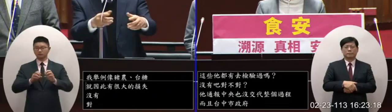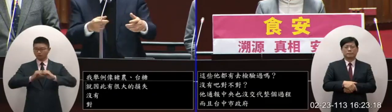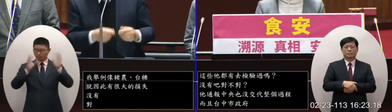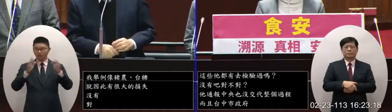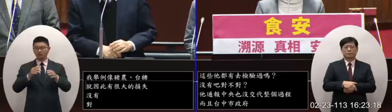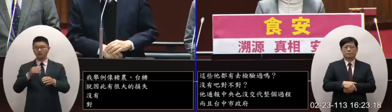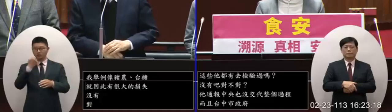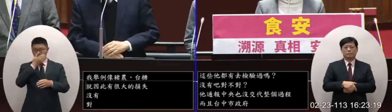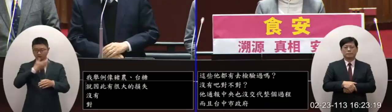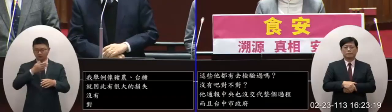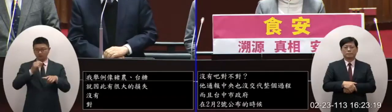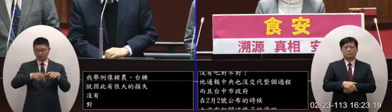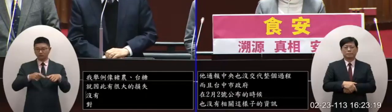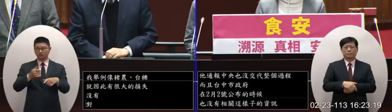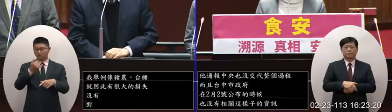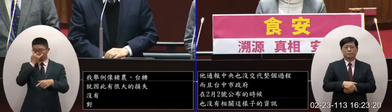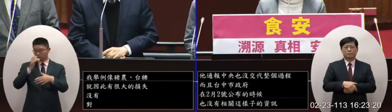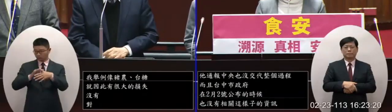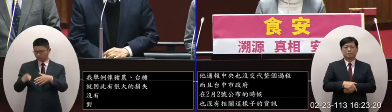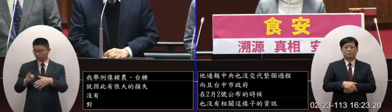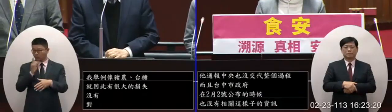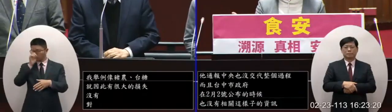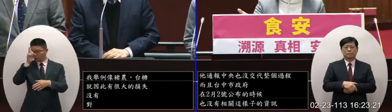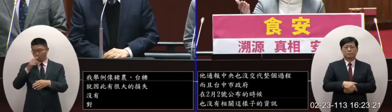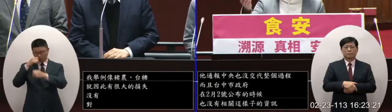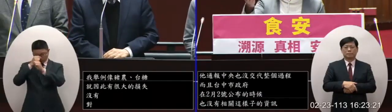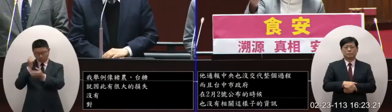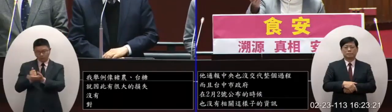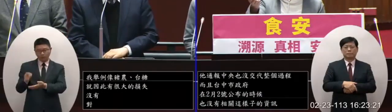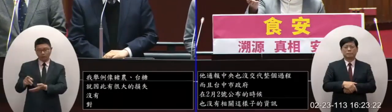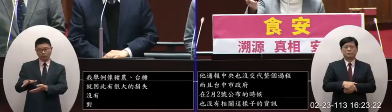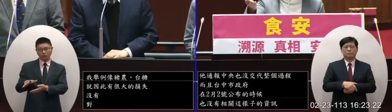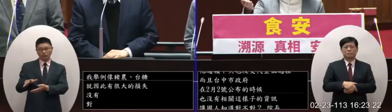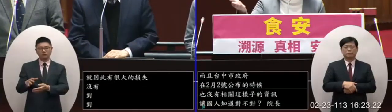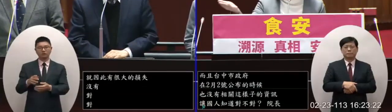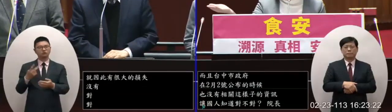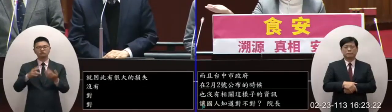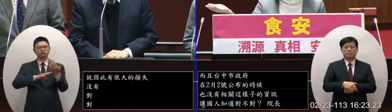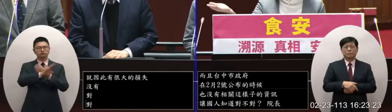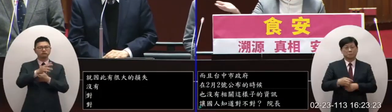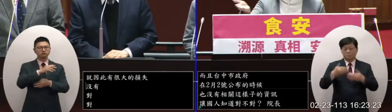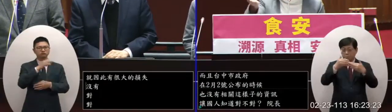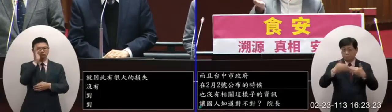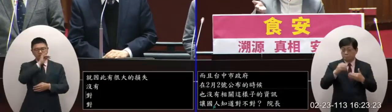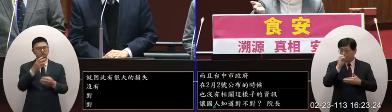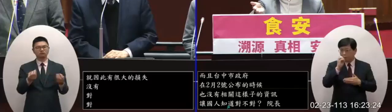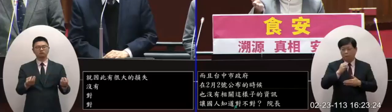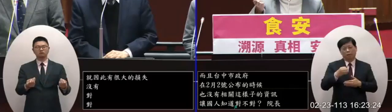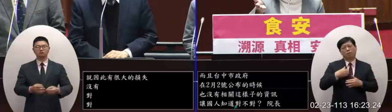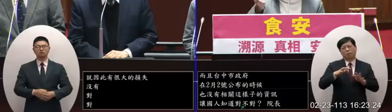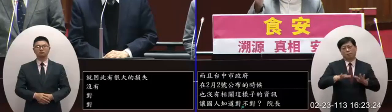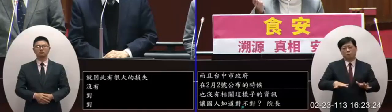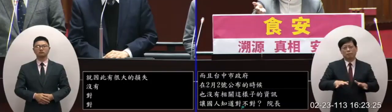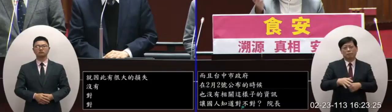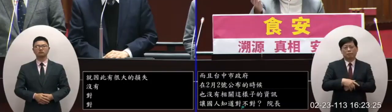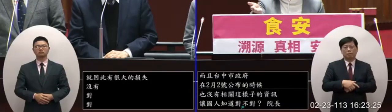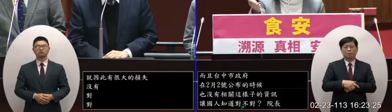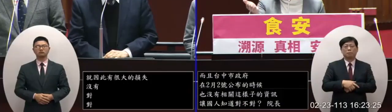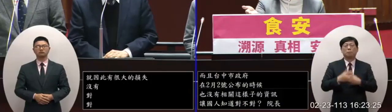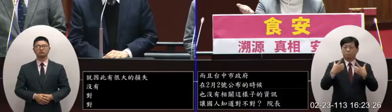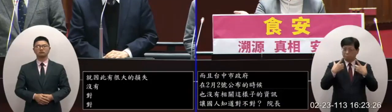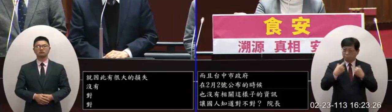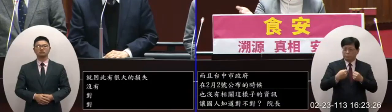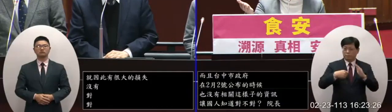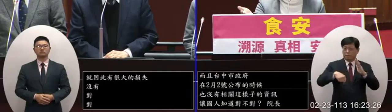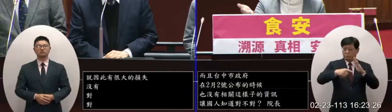豬肉驗出來對就只有這樣沒有任何的查核沒有任何的查核那所以今天我們事實上